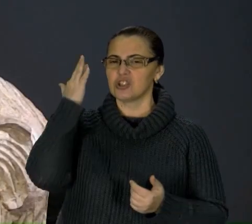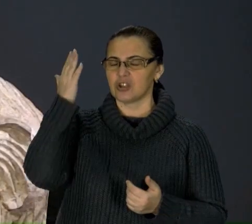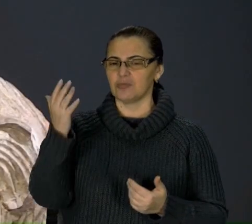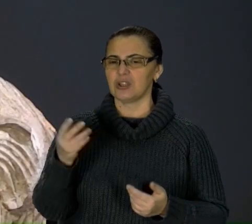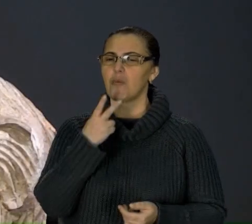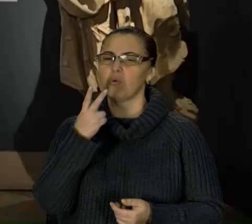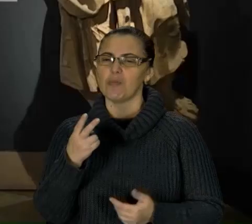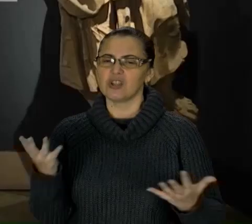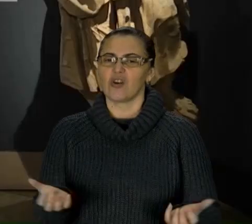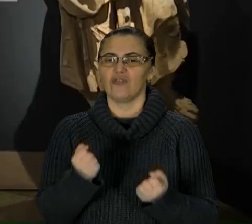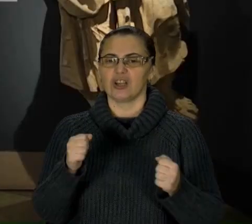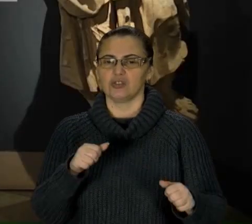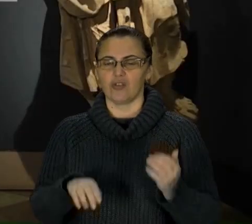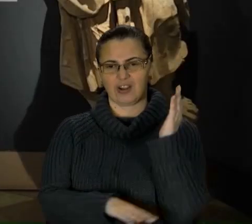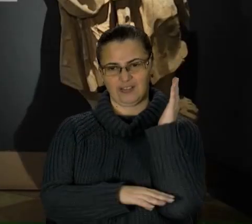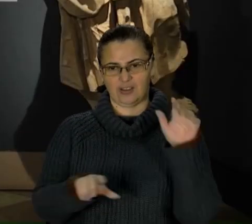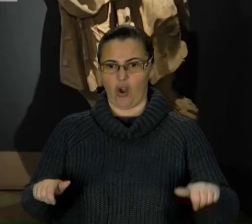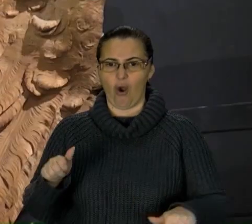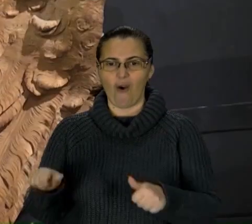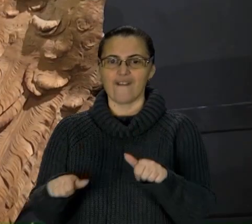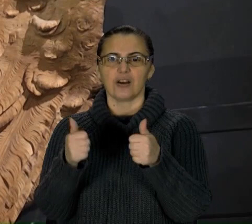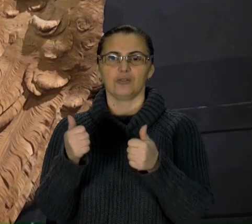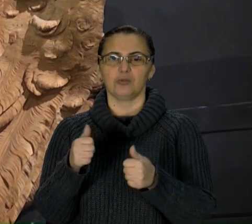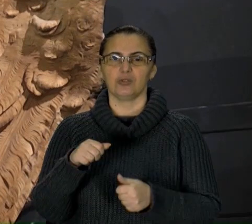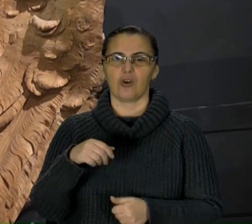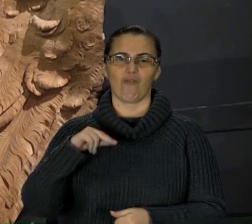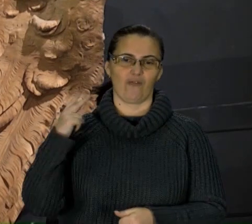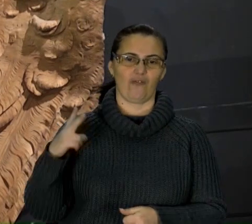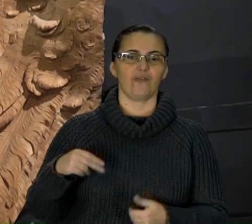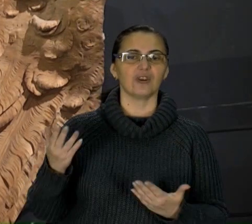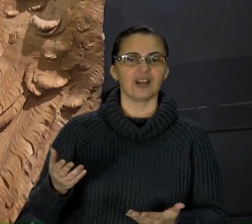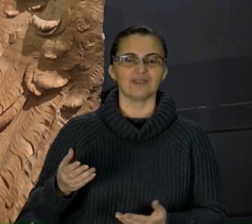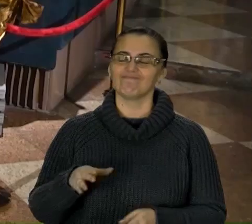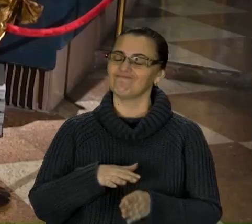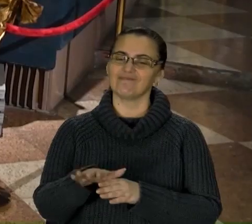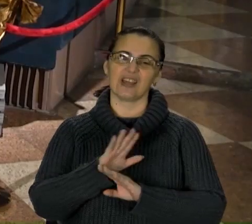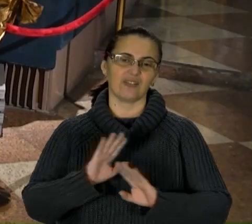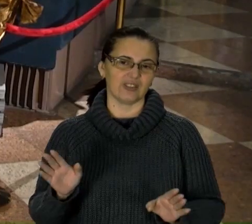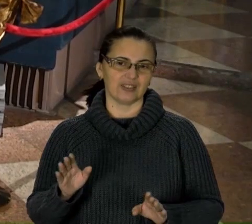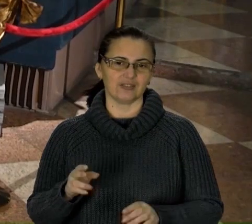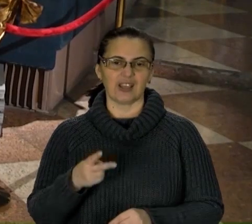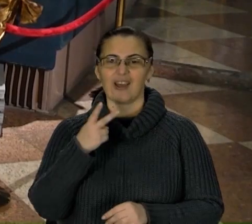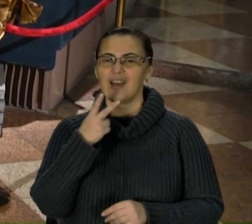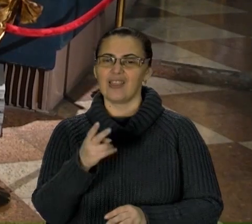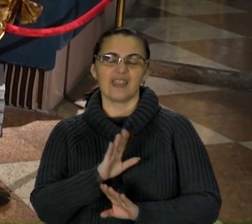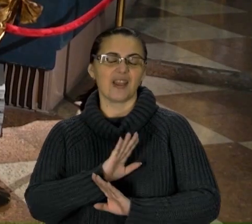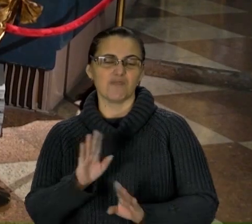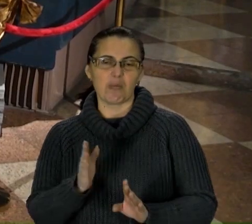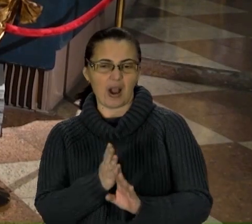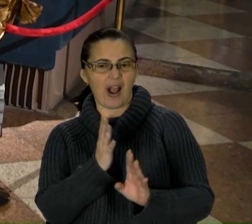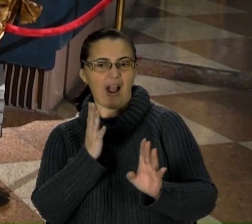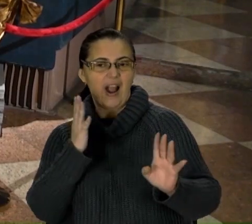скульптури Пінзеля у Луврі. На жаль, так і не здійснилося. Не встиг подивитися на довжелезні черги у Франції, в яких люди